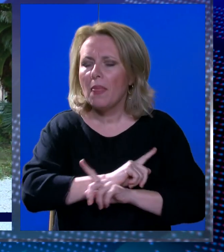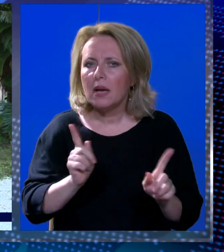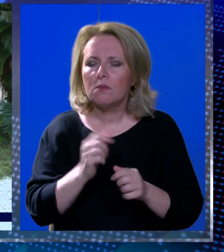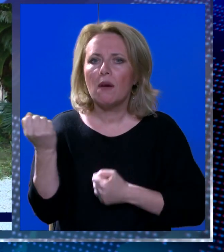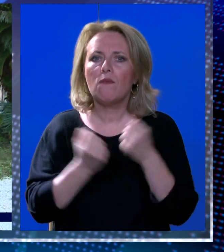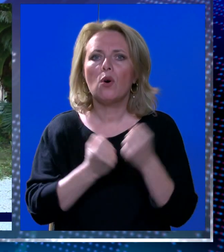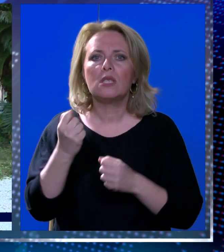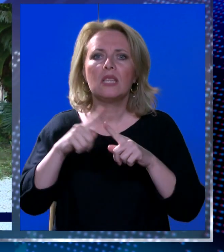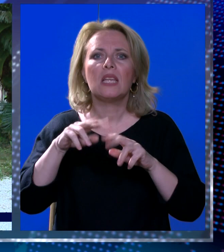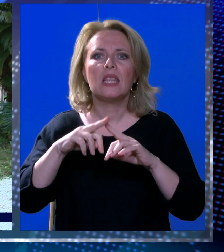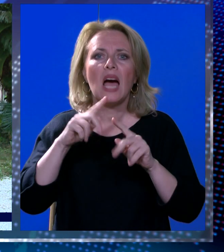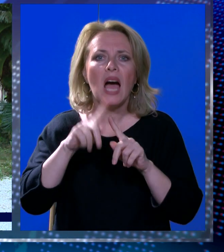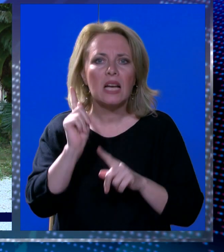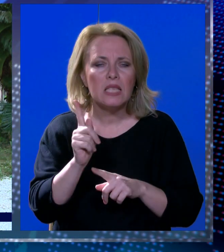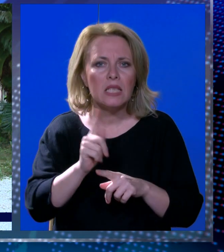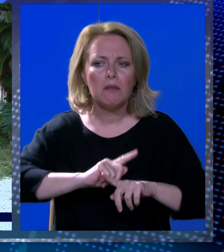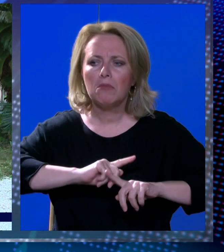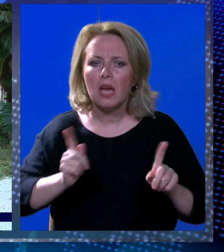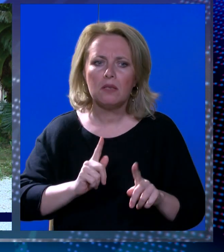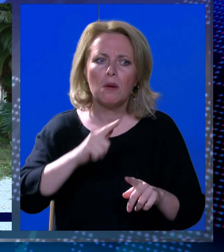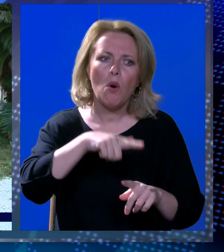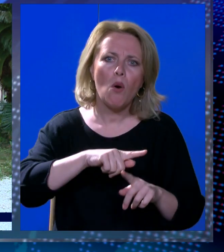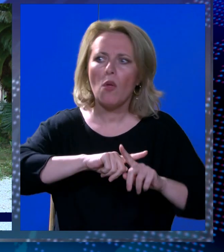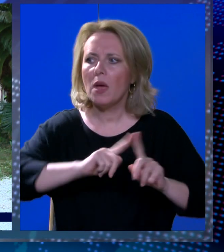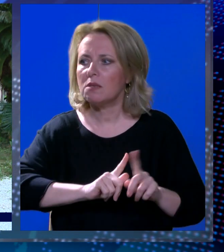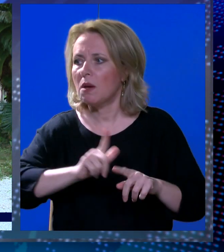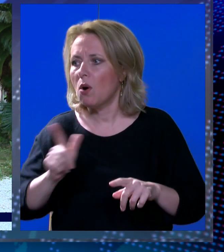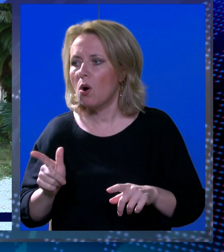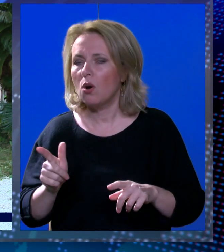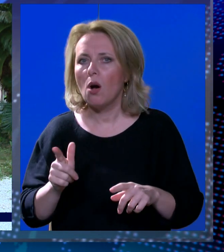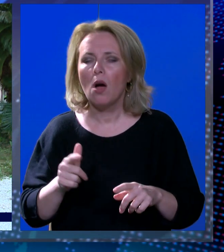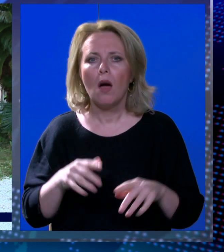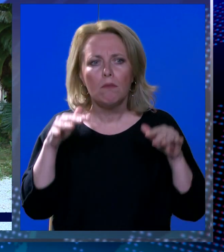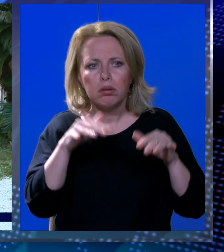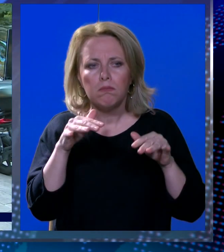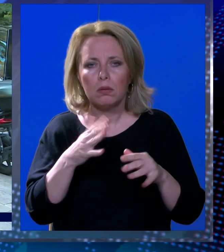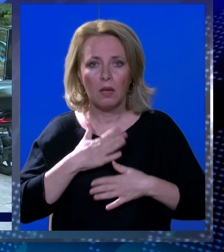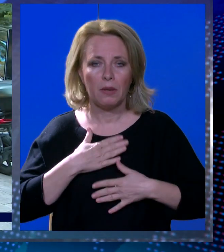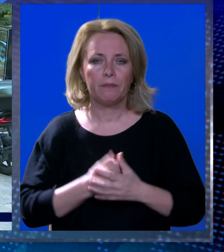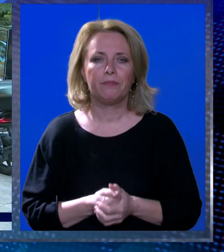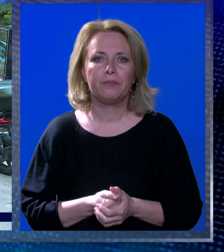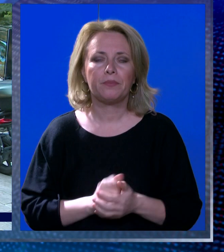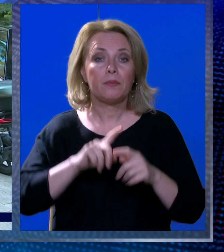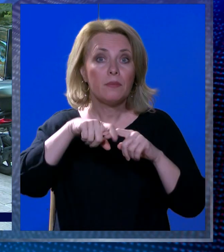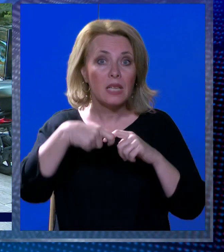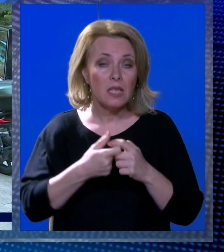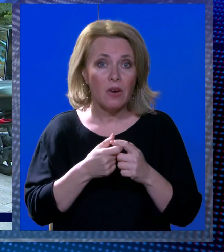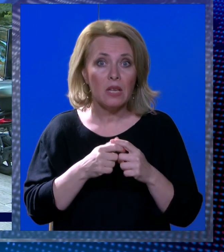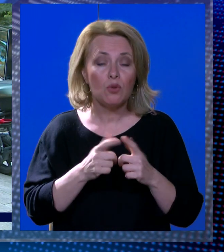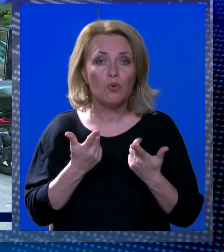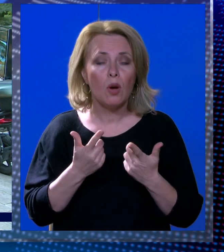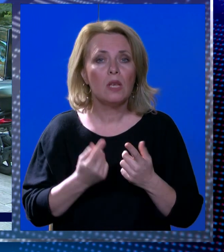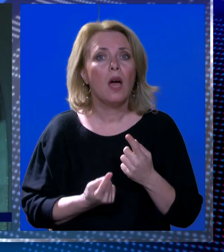djelatnost. Da ne smijem ovo, da ne smijem ono, neke njegove prozivke na mene. Stvari su, Pričana